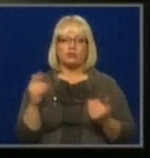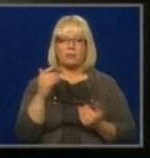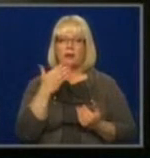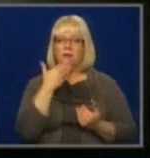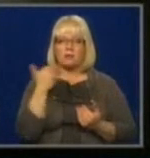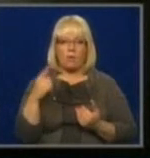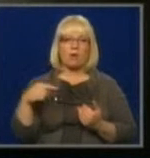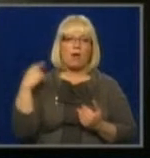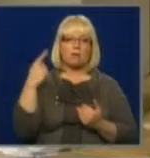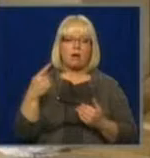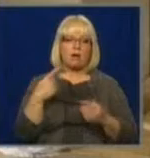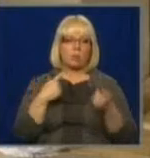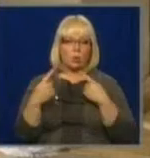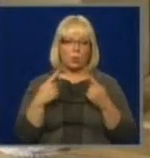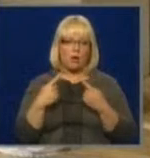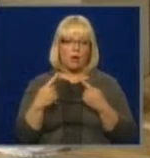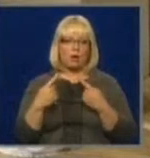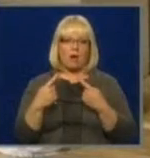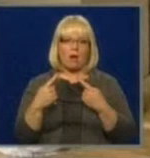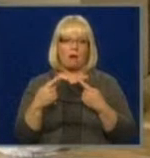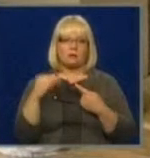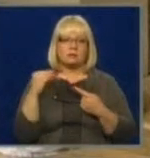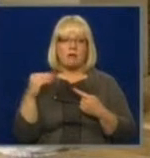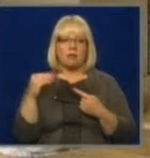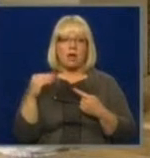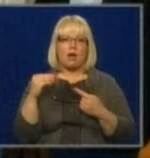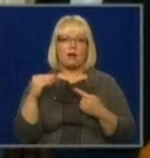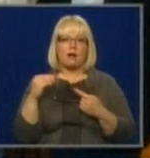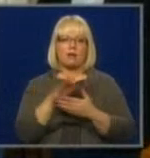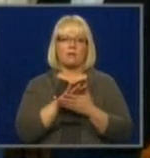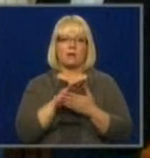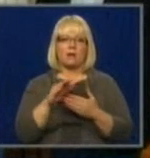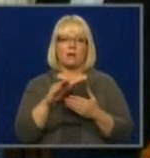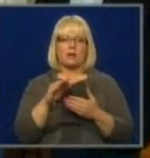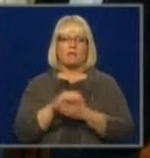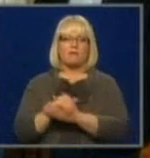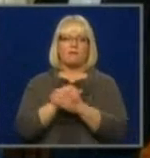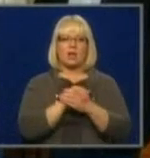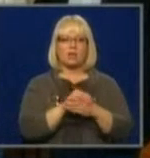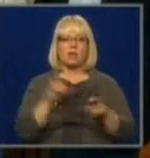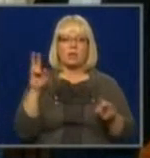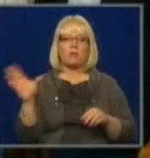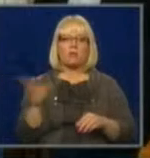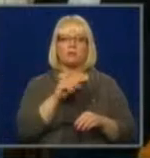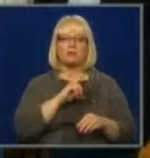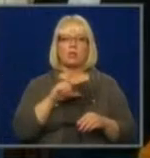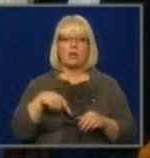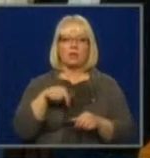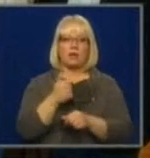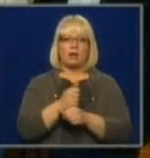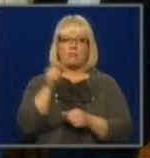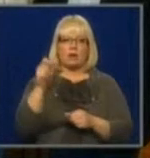Un kā nākamie runāja vienotības un visi Latvijai pārstāvji